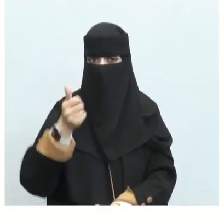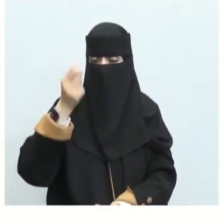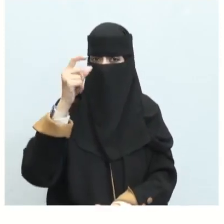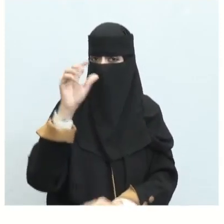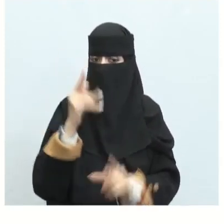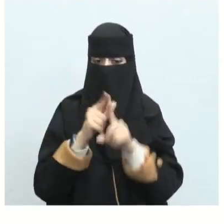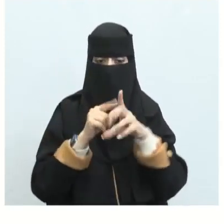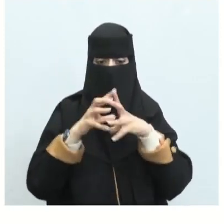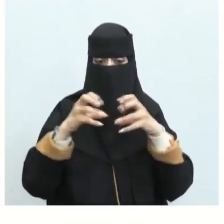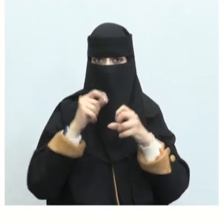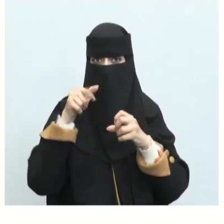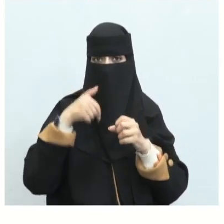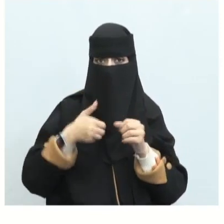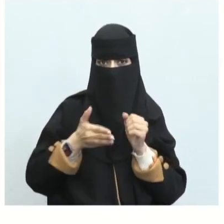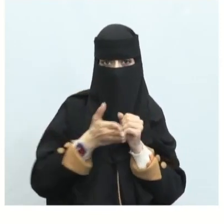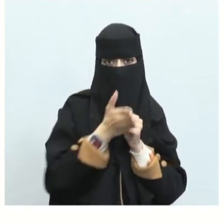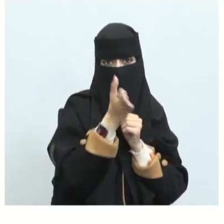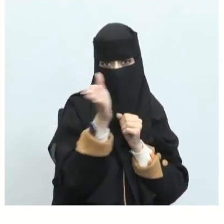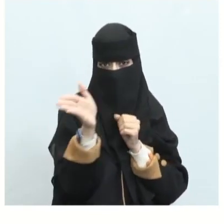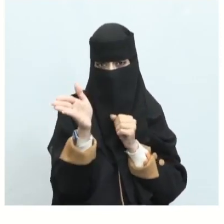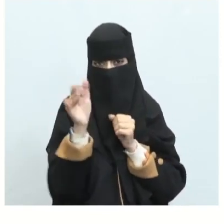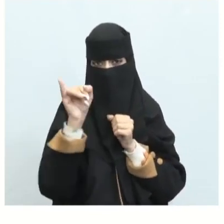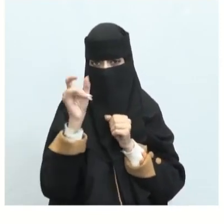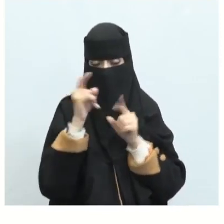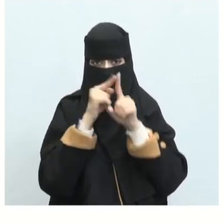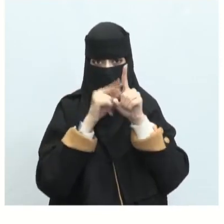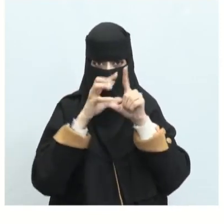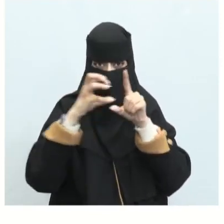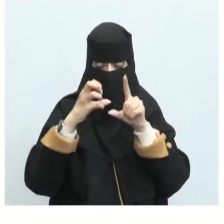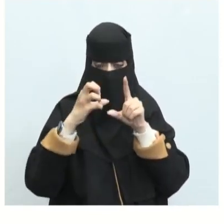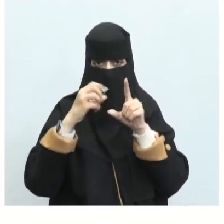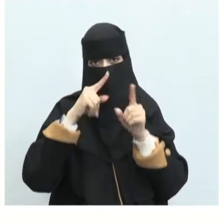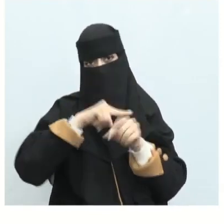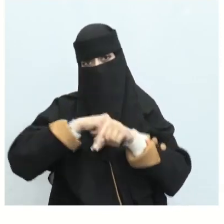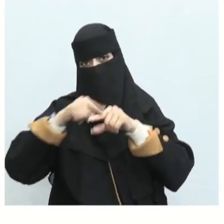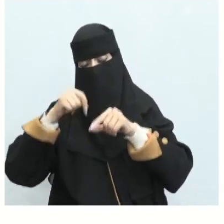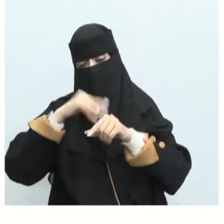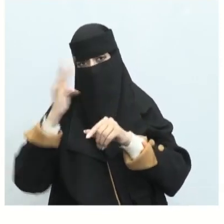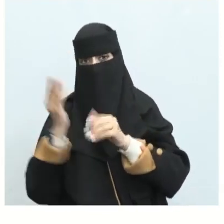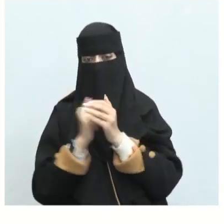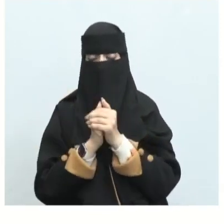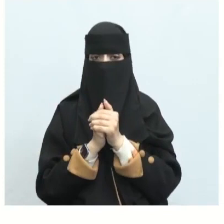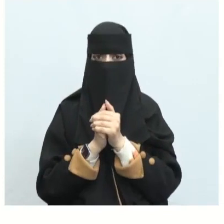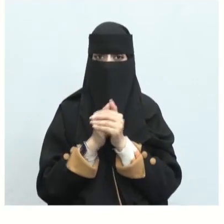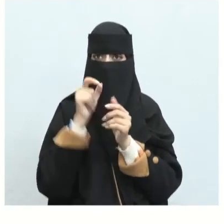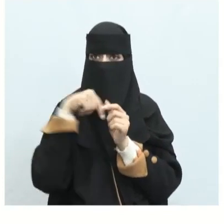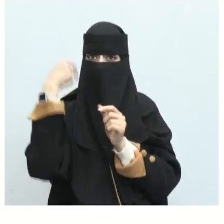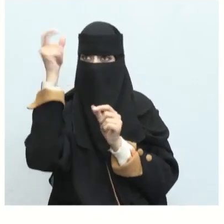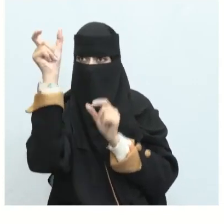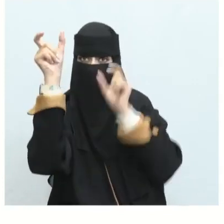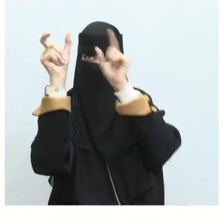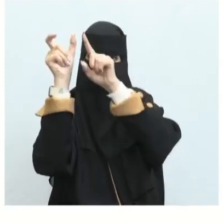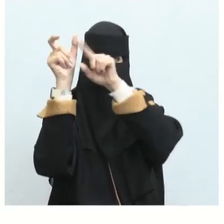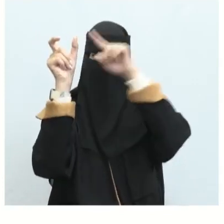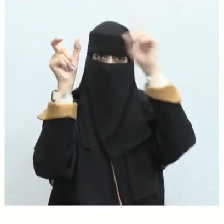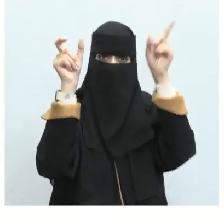جميل الاستطراد هو الخروج من معنى إلى آخر معنى أنه يتحدث في موضوع ثم يخرج من هذا الموضوع إلى موضوع آخر ثم يعود مرة أخرى وهذا الكلام